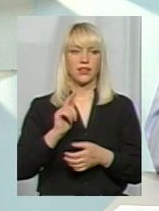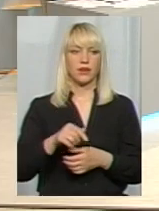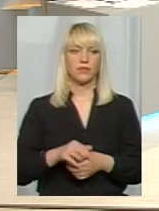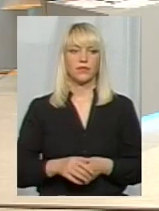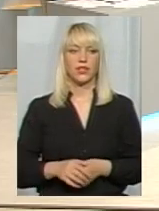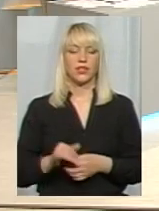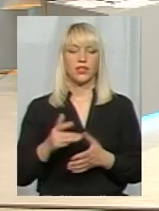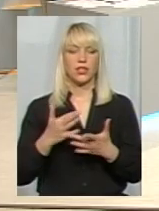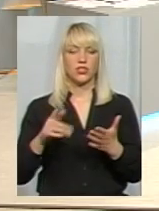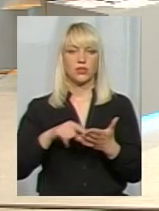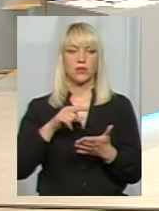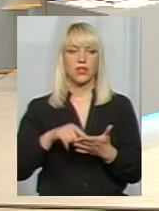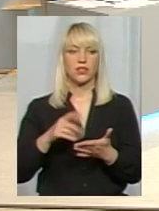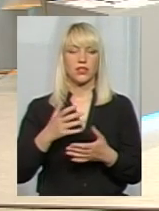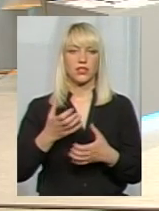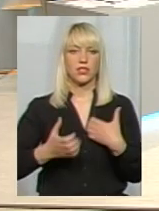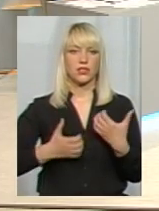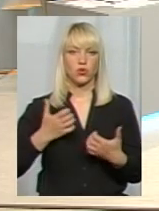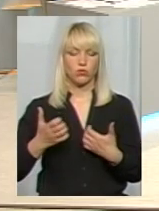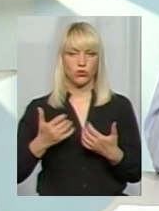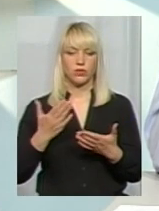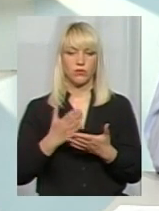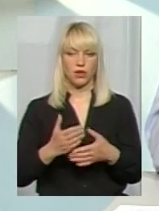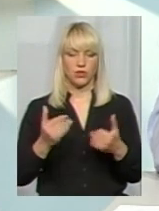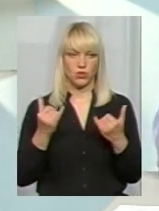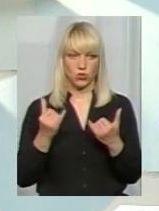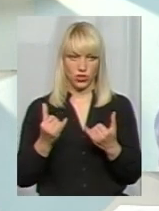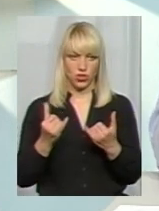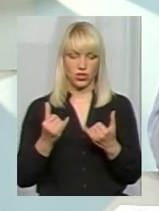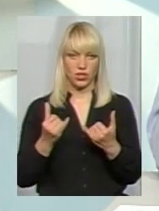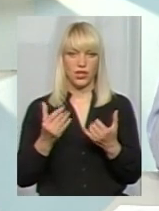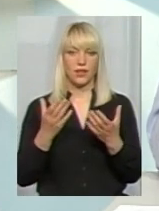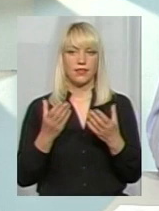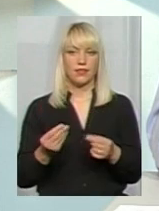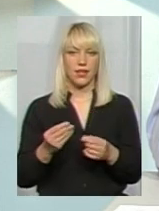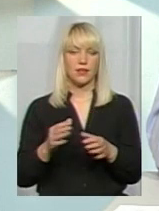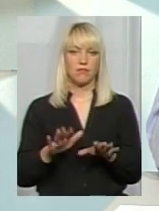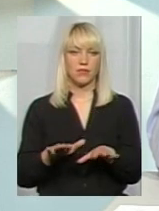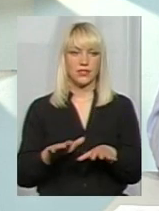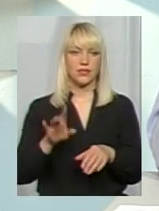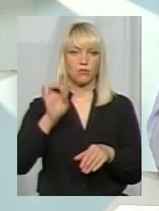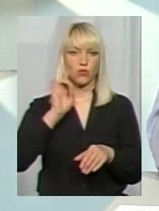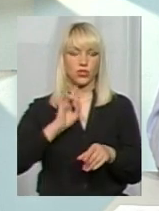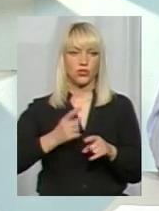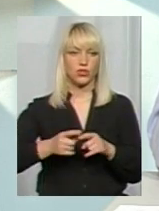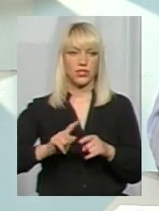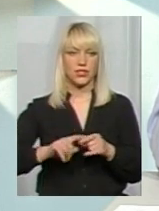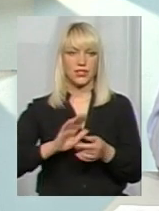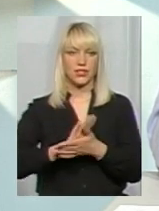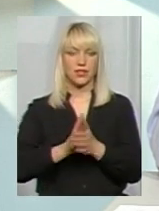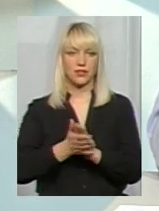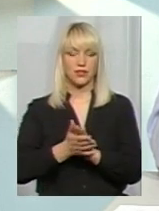зупинятися. Інші питання, які нас дуже торбують і мають на сьогоднішній день місце поки що, це стан